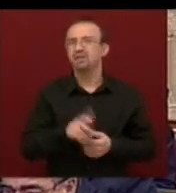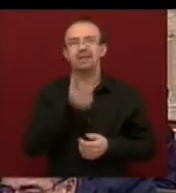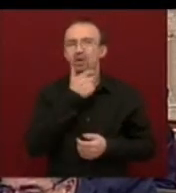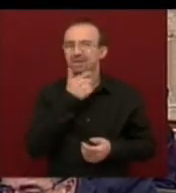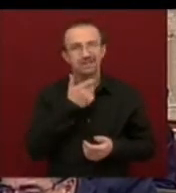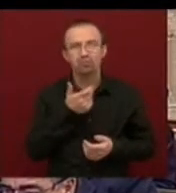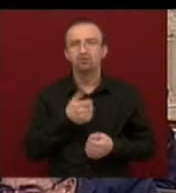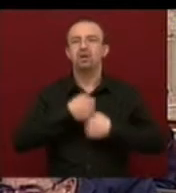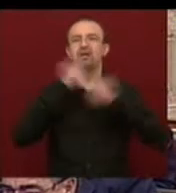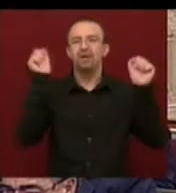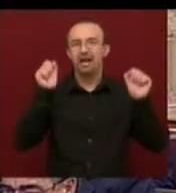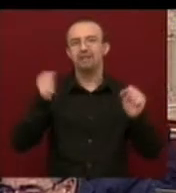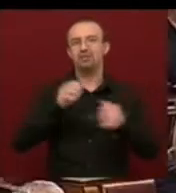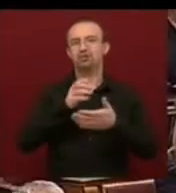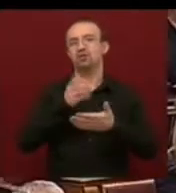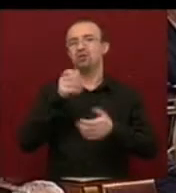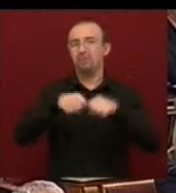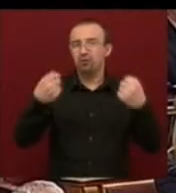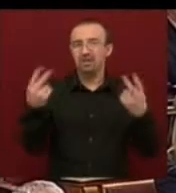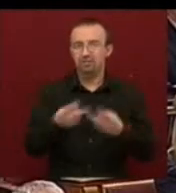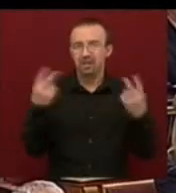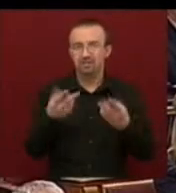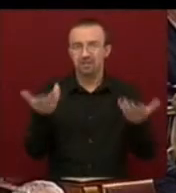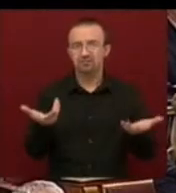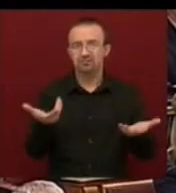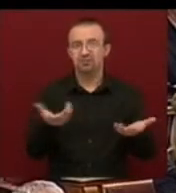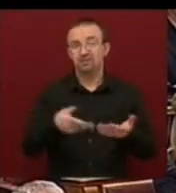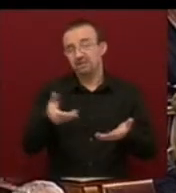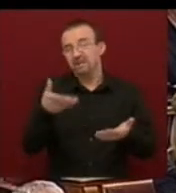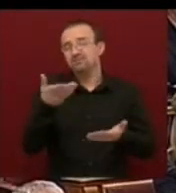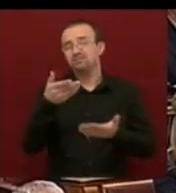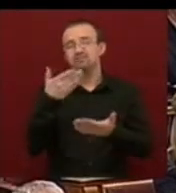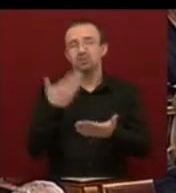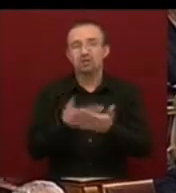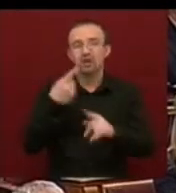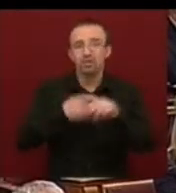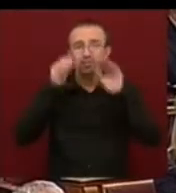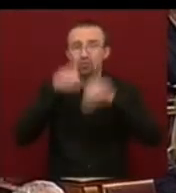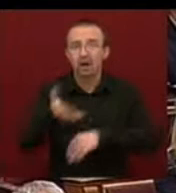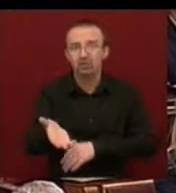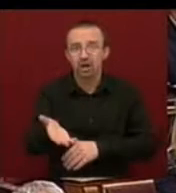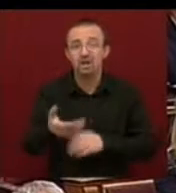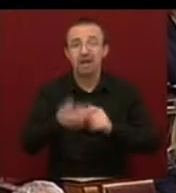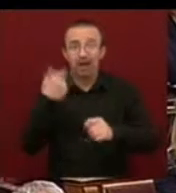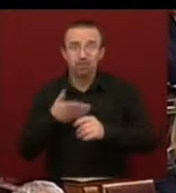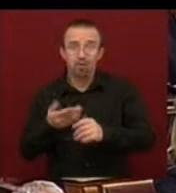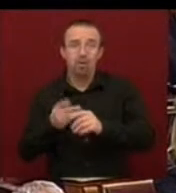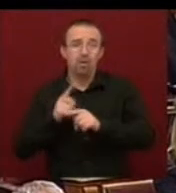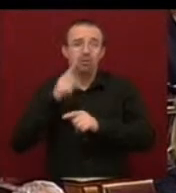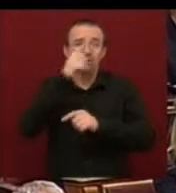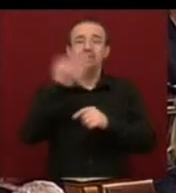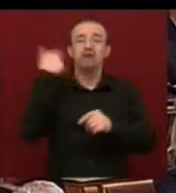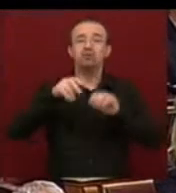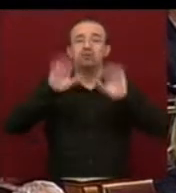liberális receptet alkalmaztak. Tehát megértük már a gazdaságpolitika bukását, éppen ebből kanyarodtunk ki az elmúlt 18